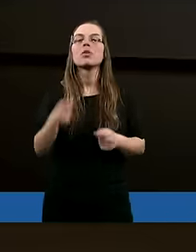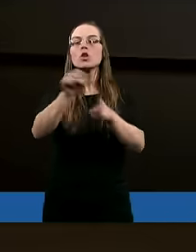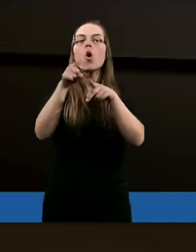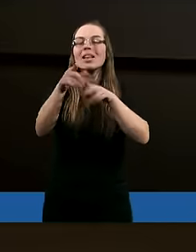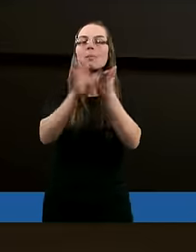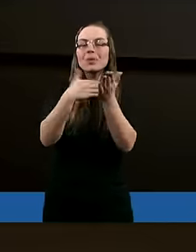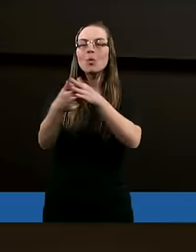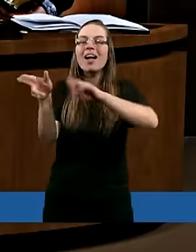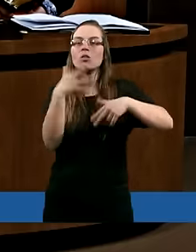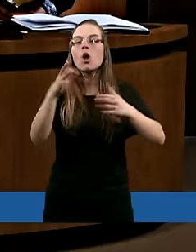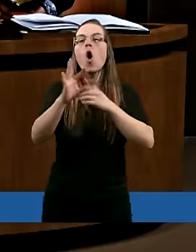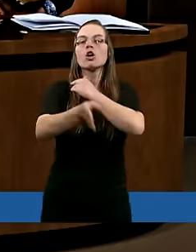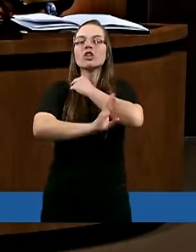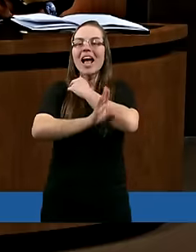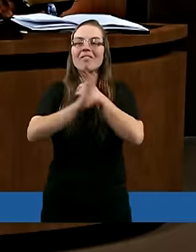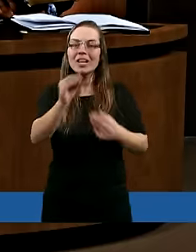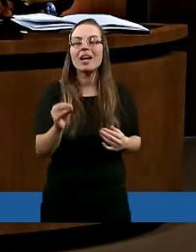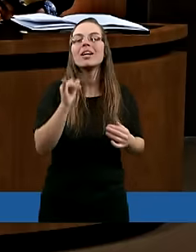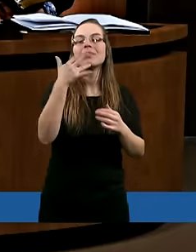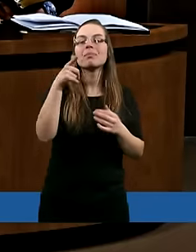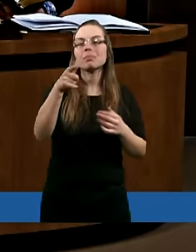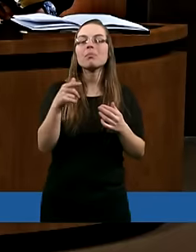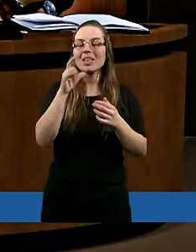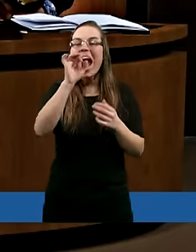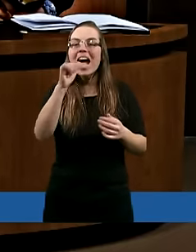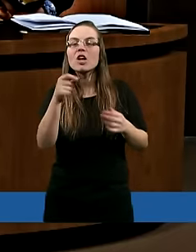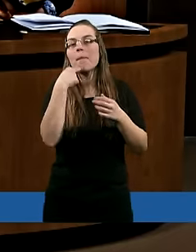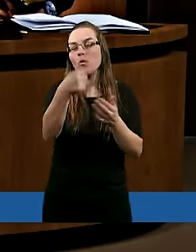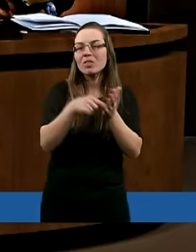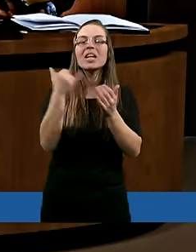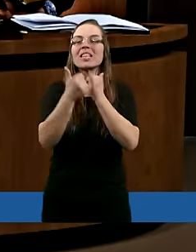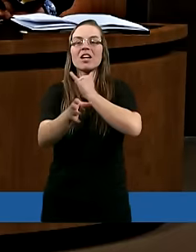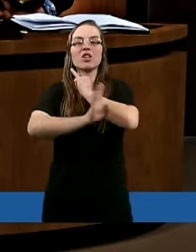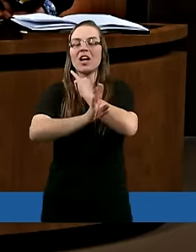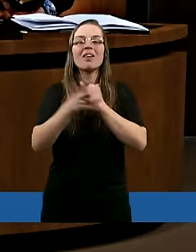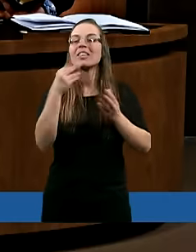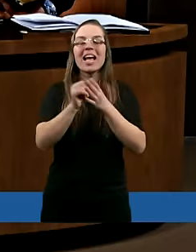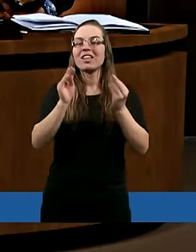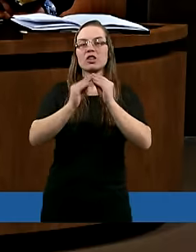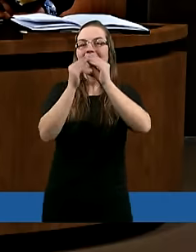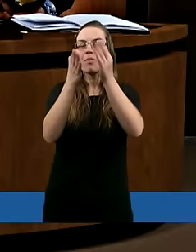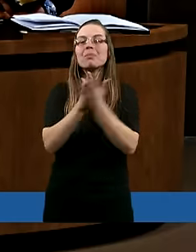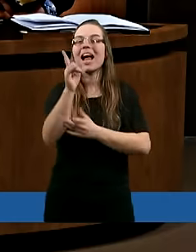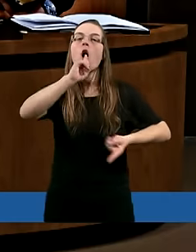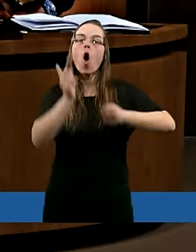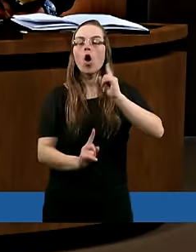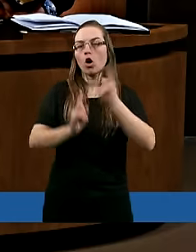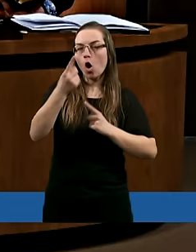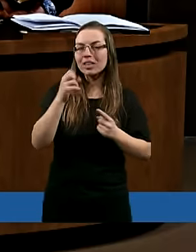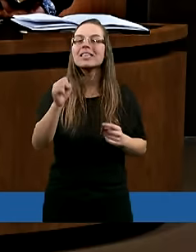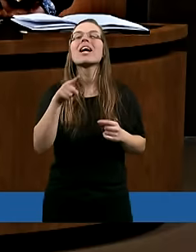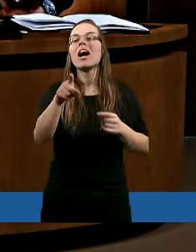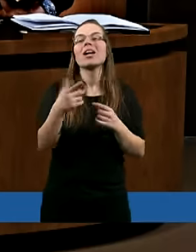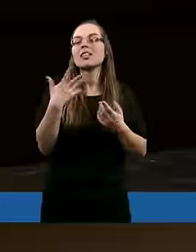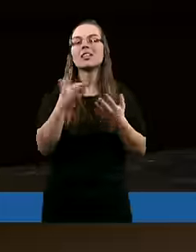przykładów o tym drzewie, że jeżeli, to co Asia powiedziała, jeżeli drzewo nie jest kształtowane przez ogrodnika, to